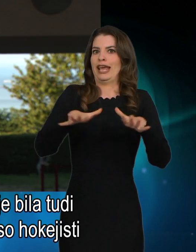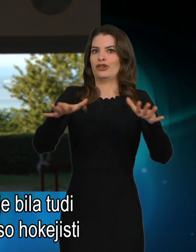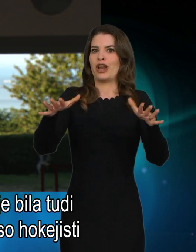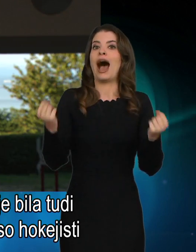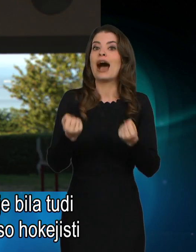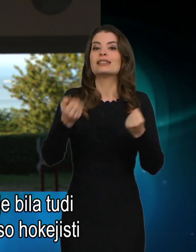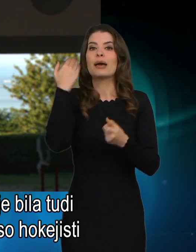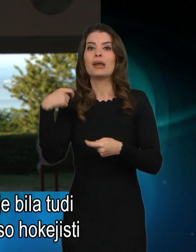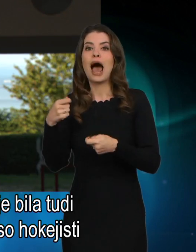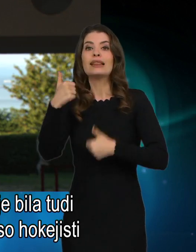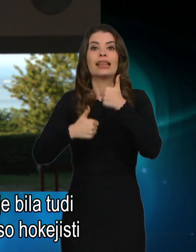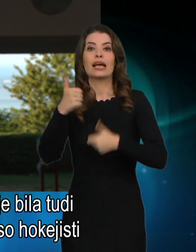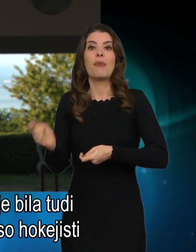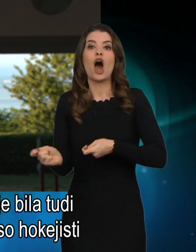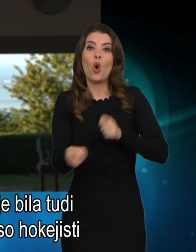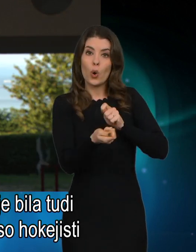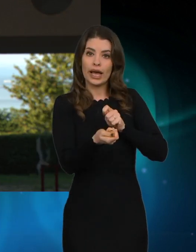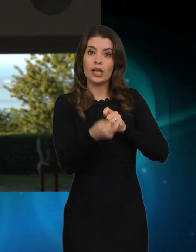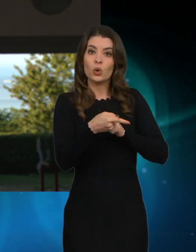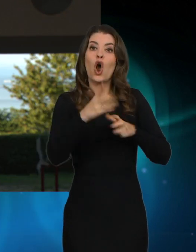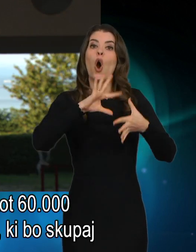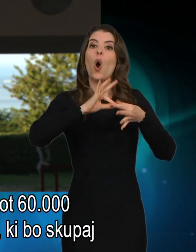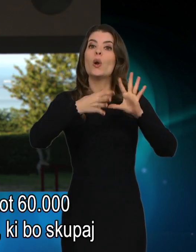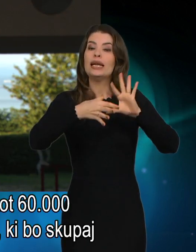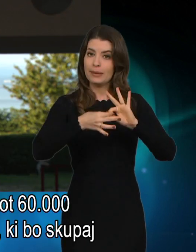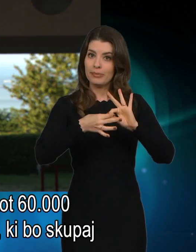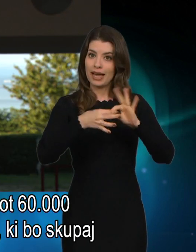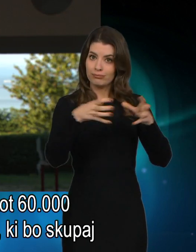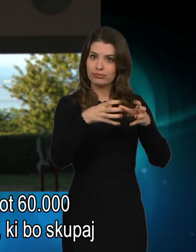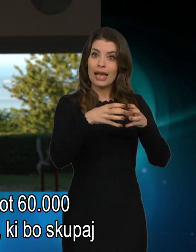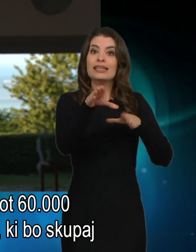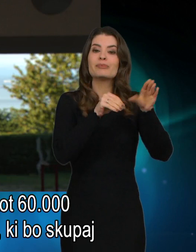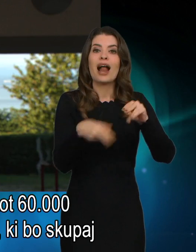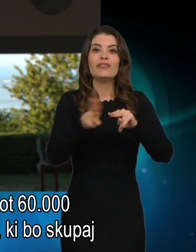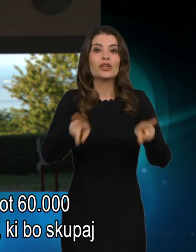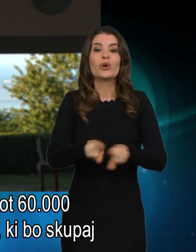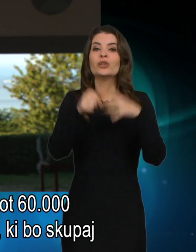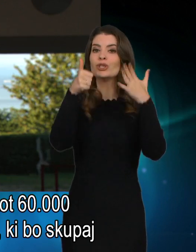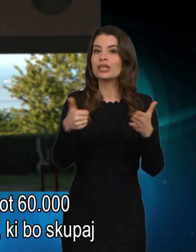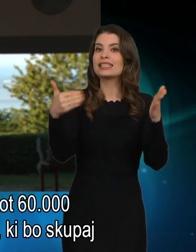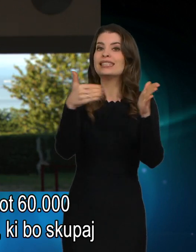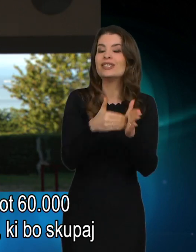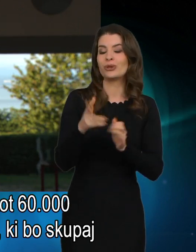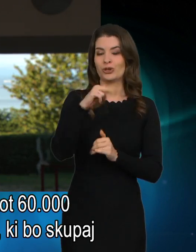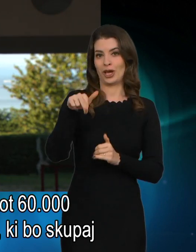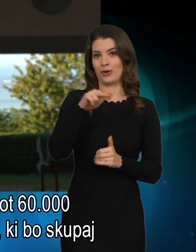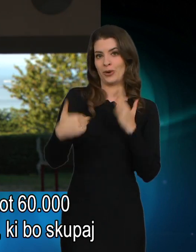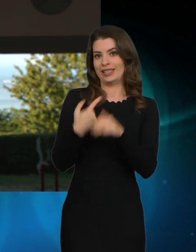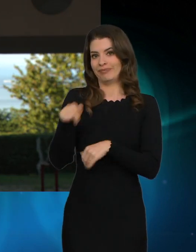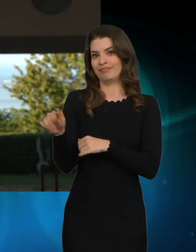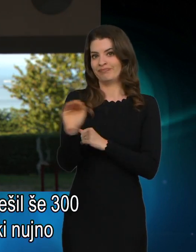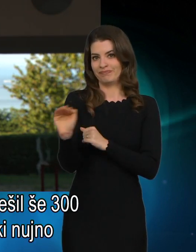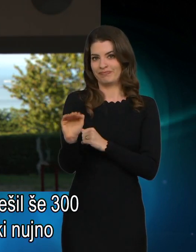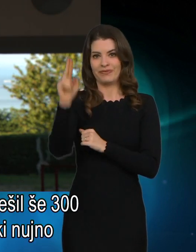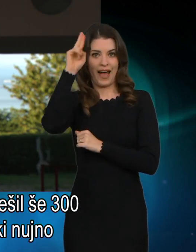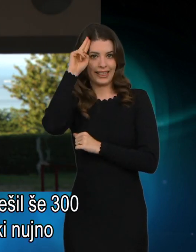tekma Hokej tekma, kjer so hokej igralci Olimpije zbrali več kot 60 tisoč evrov za malega dečka, ki